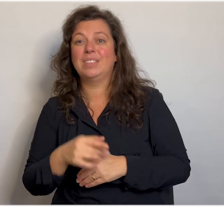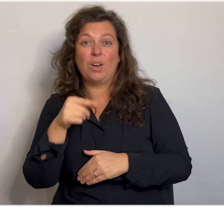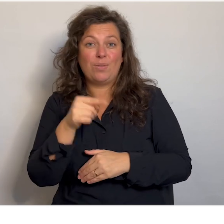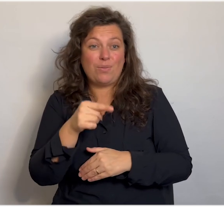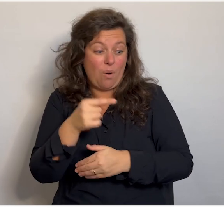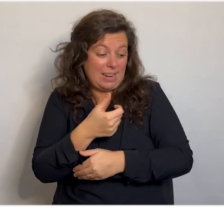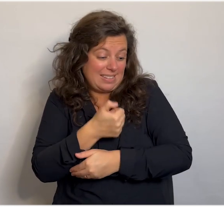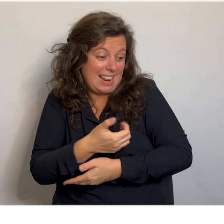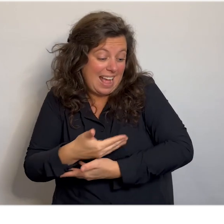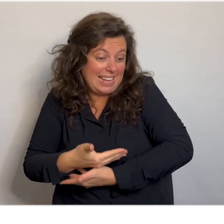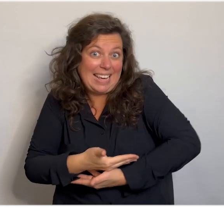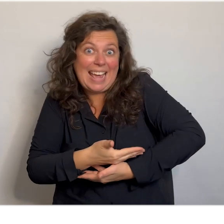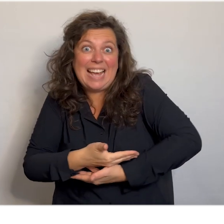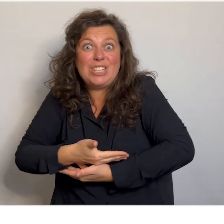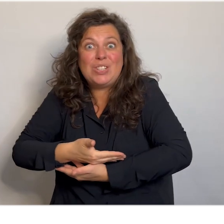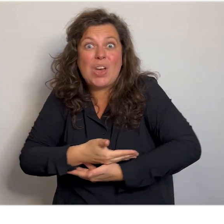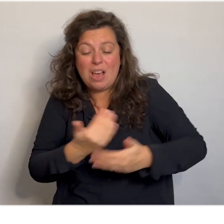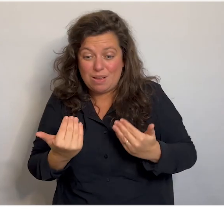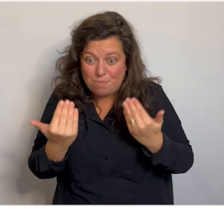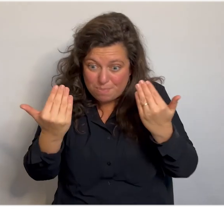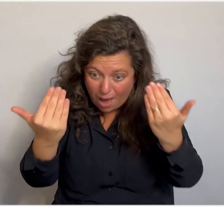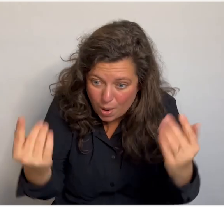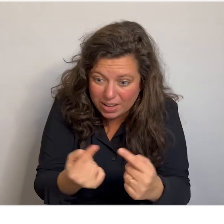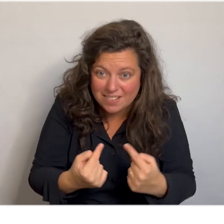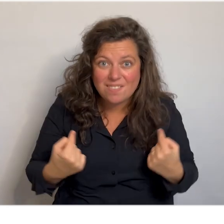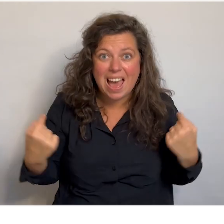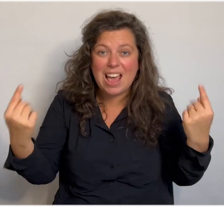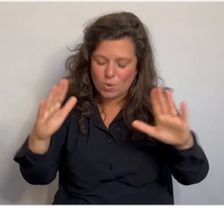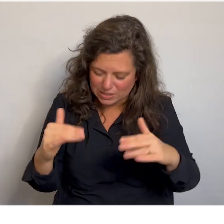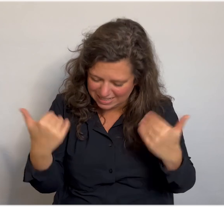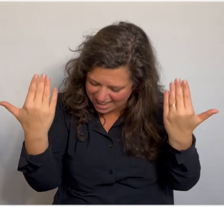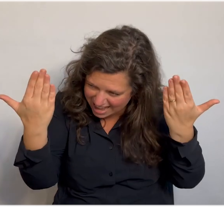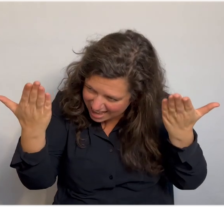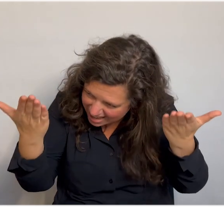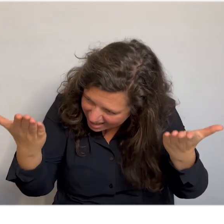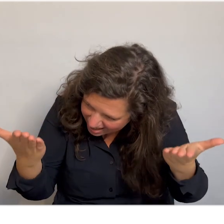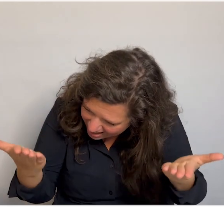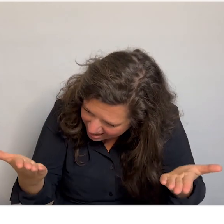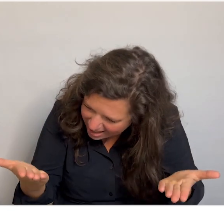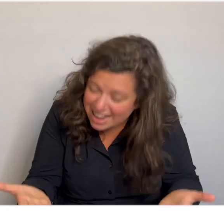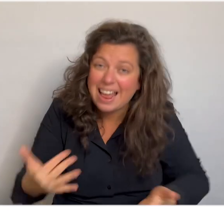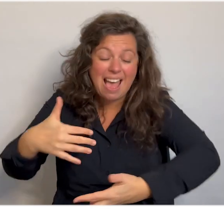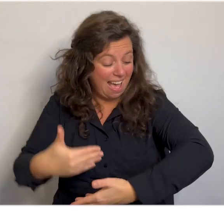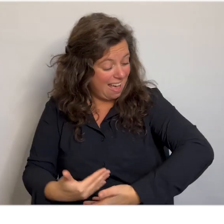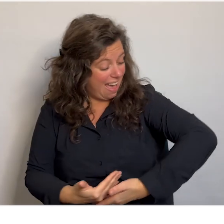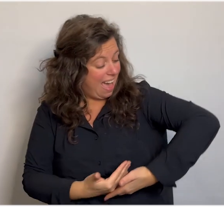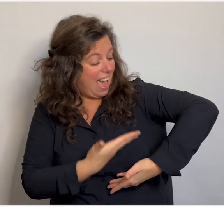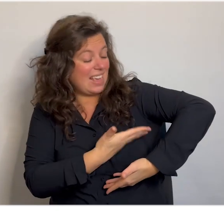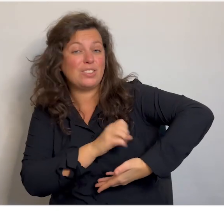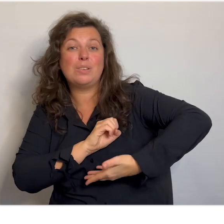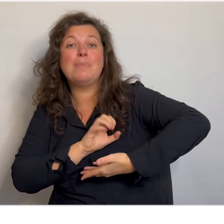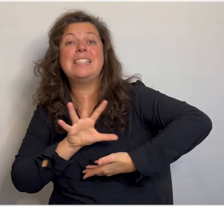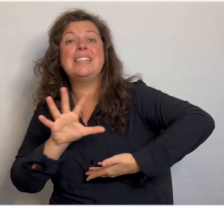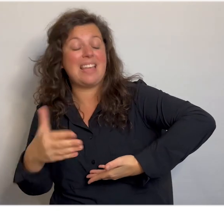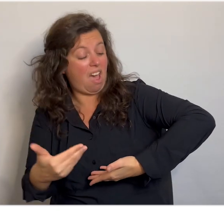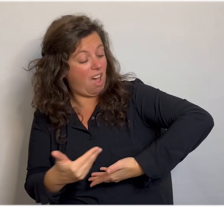kindje buigen bij ons neer. Hij is de Messias,